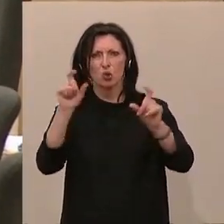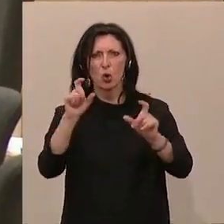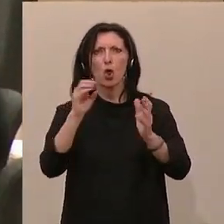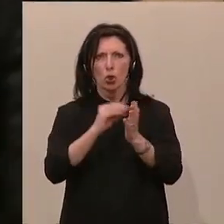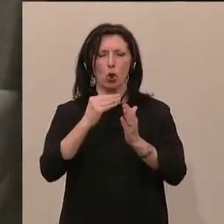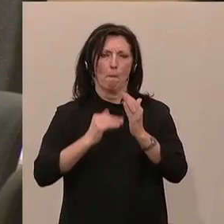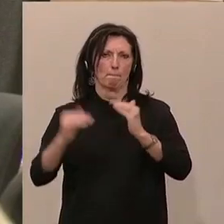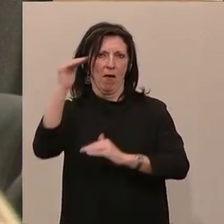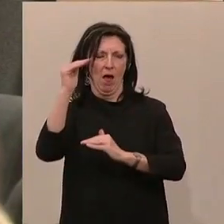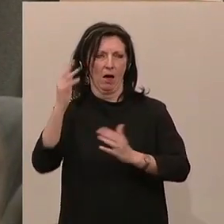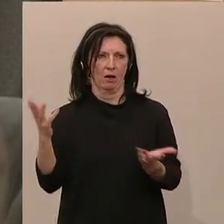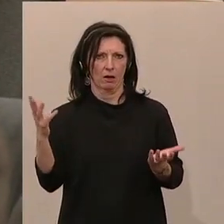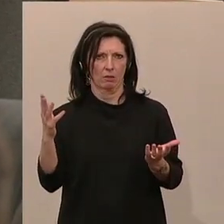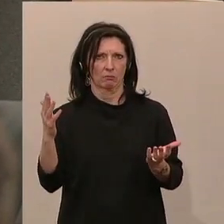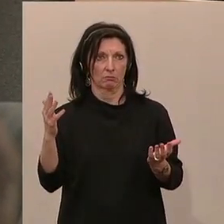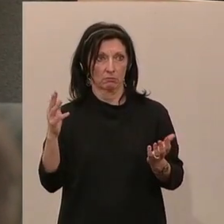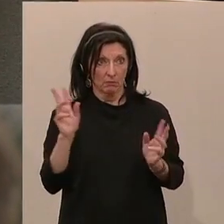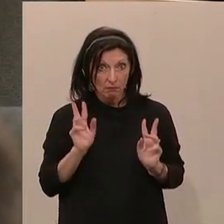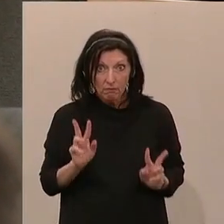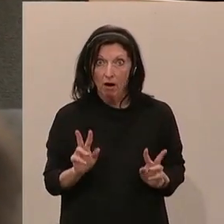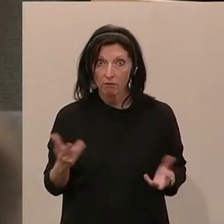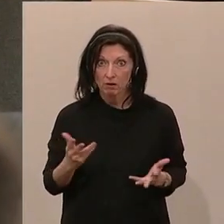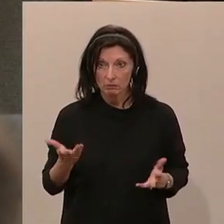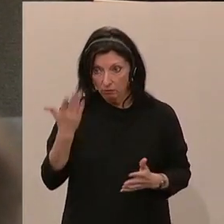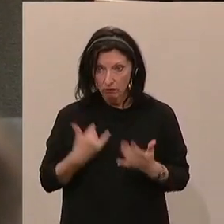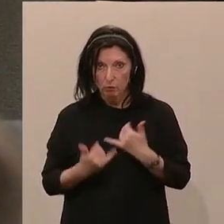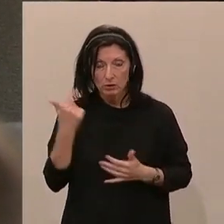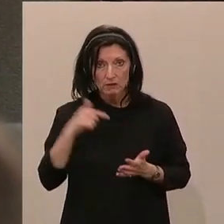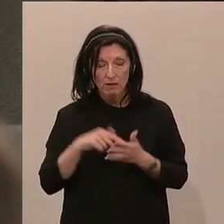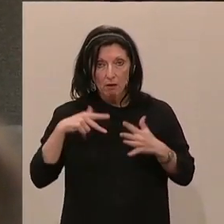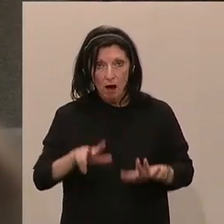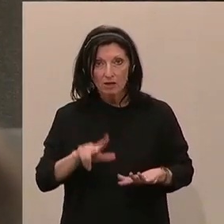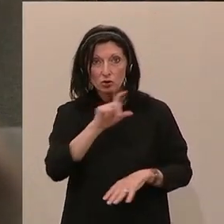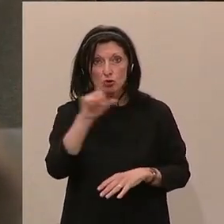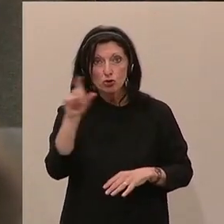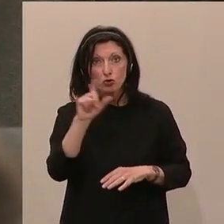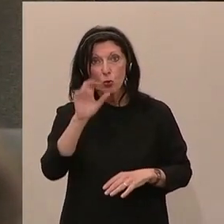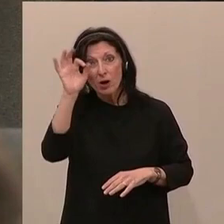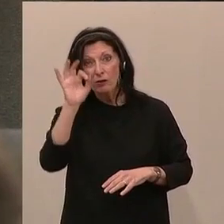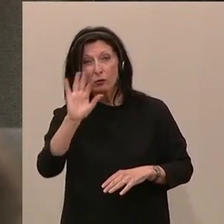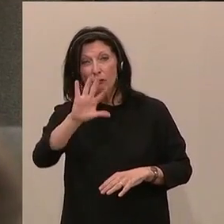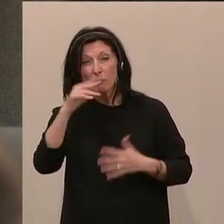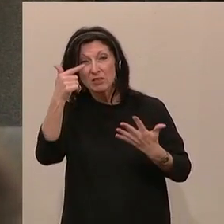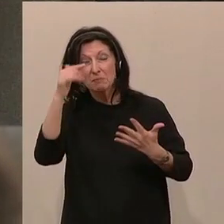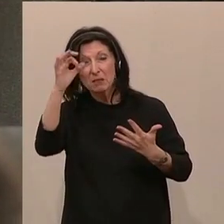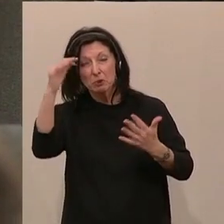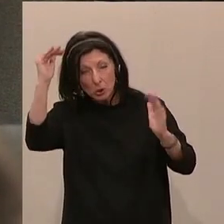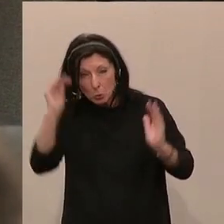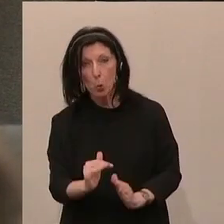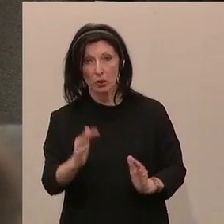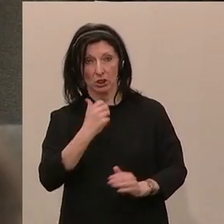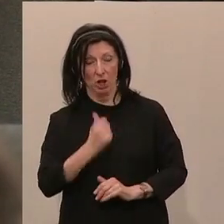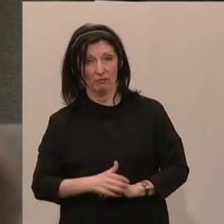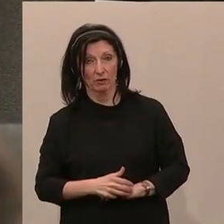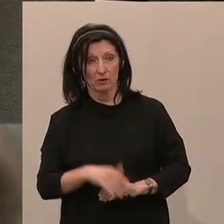wachsen werden. Tatsache ist, dass wir die Schuldenquote im Vorjahr, im Jahr 2018, unter 75 Prozent gesenkt haben und dass wir demnächst